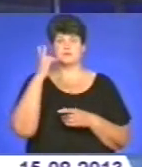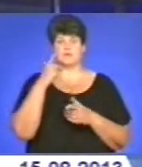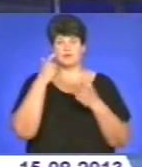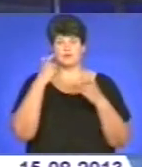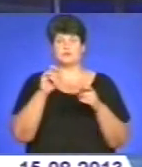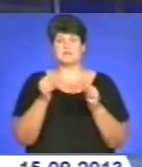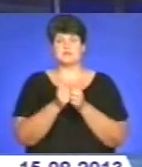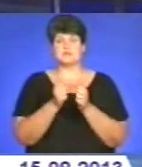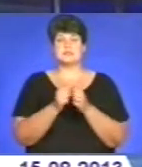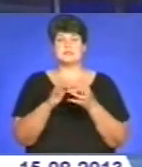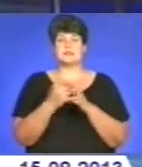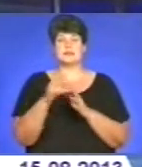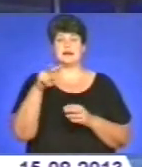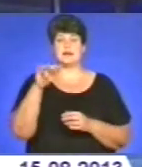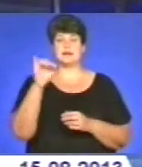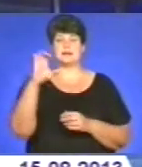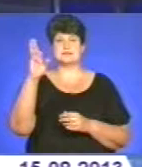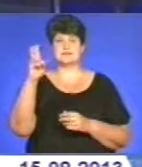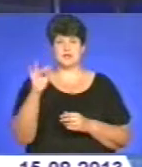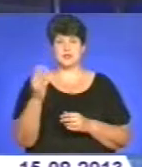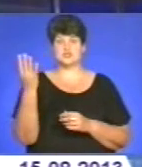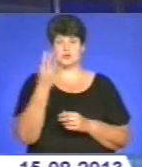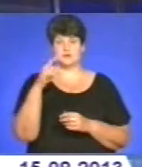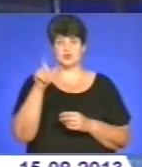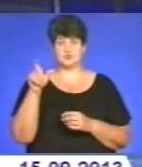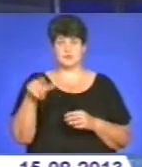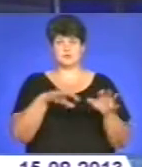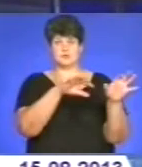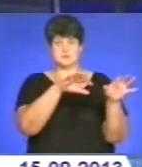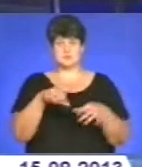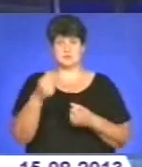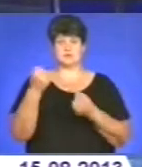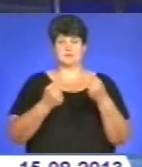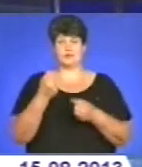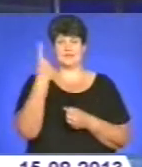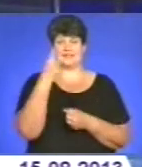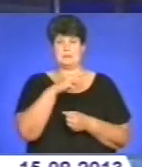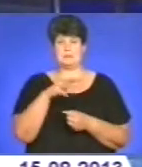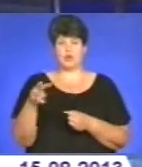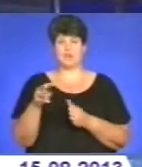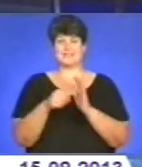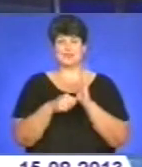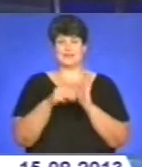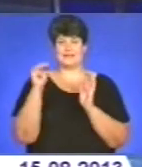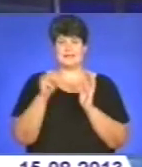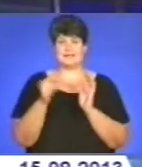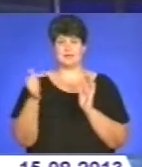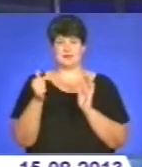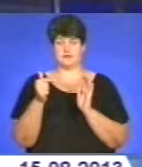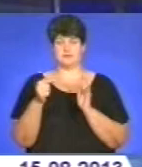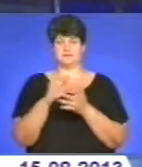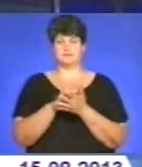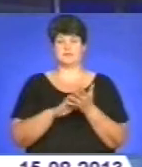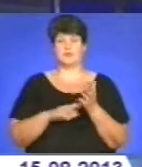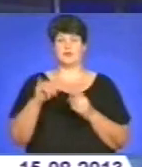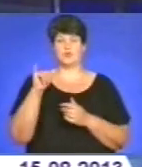поблизу села Ліски чотиро невідомих відкрито викрили з автомобіля 1 мільйон 600 тисяч гривень. Сюжет з сектору з